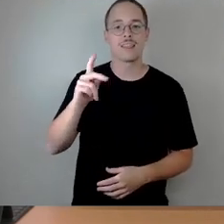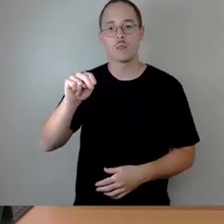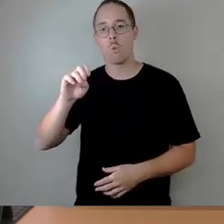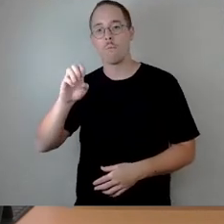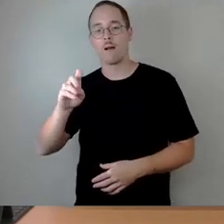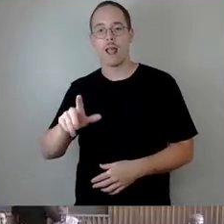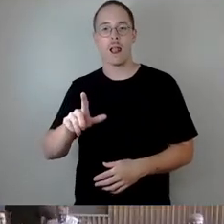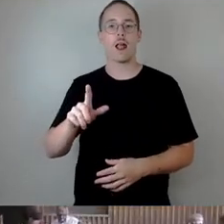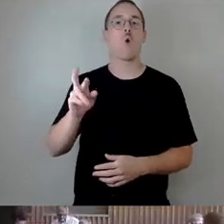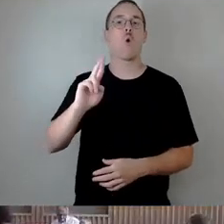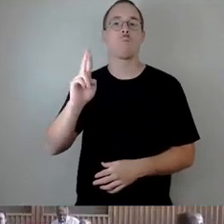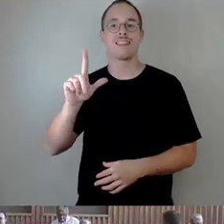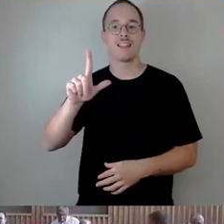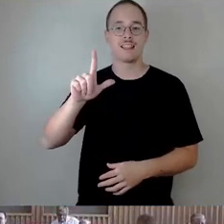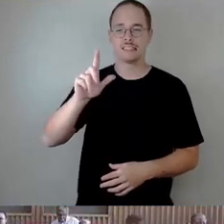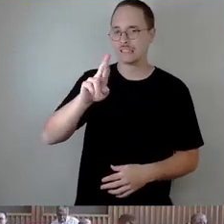und Remo Liebscher.